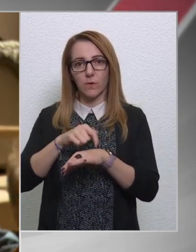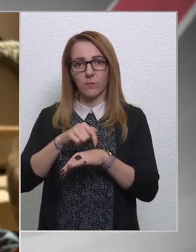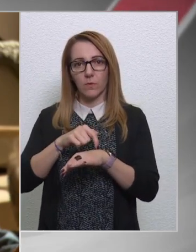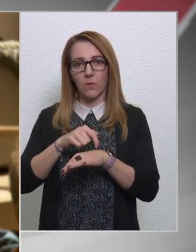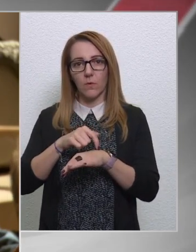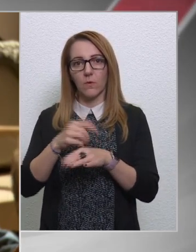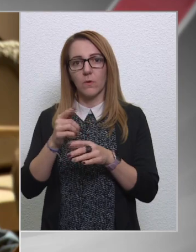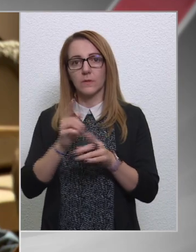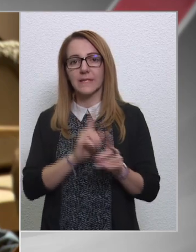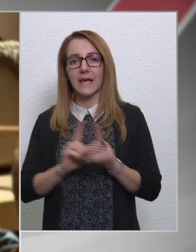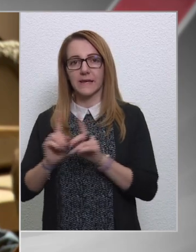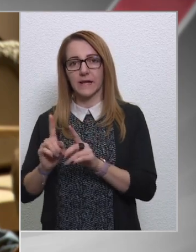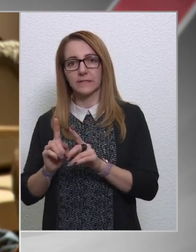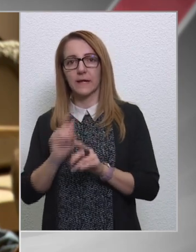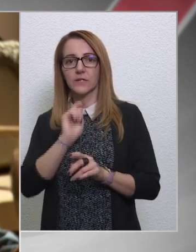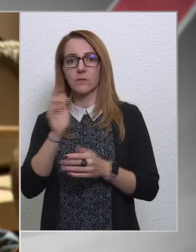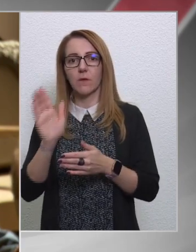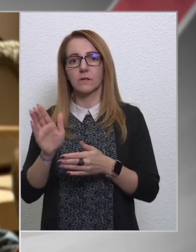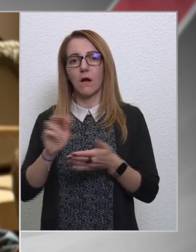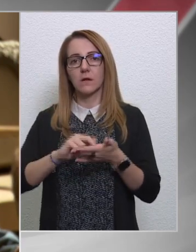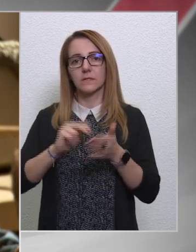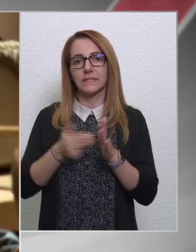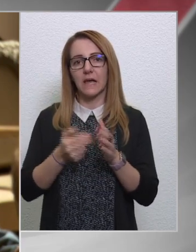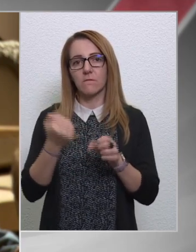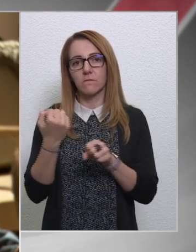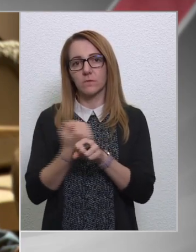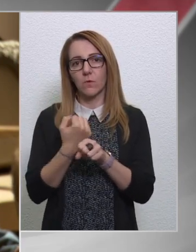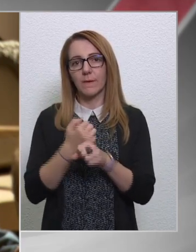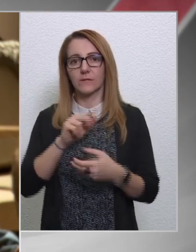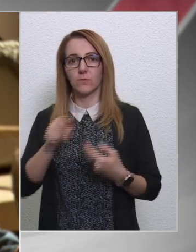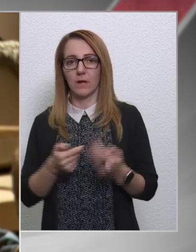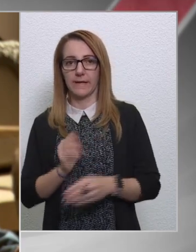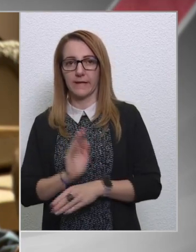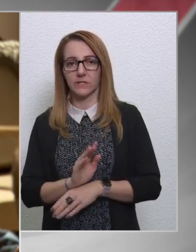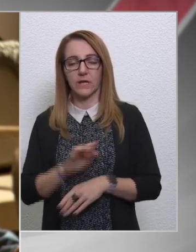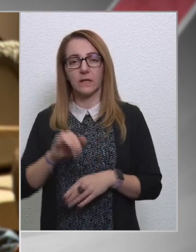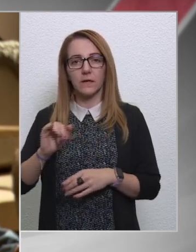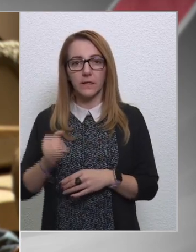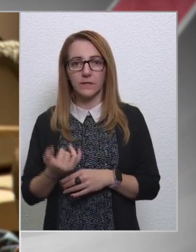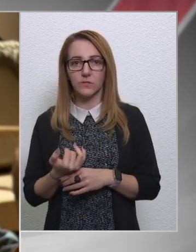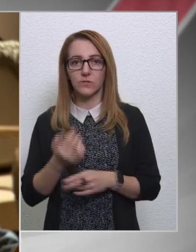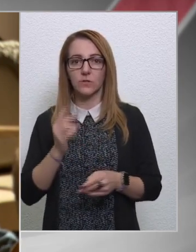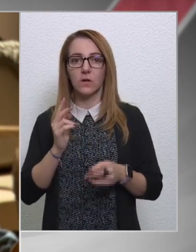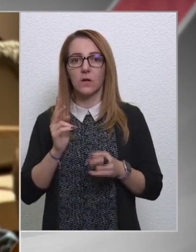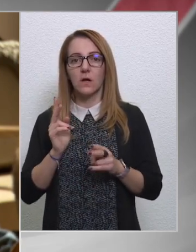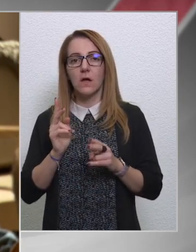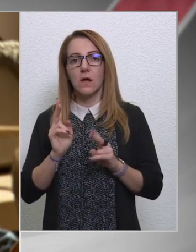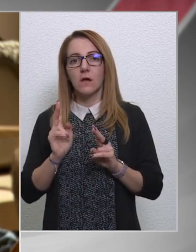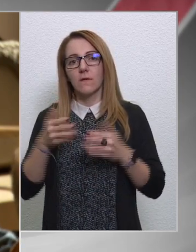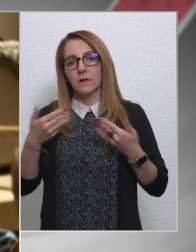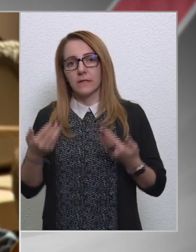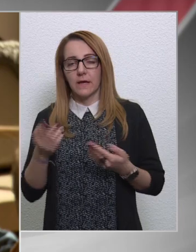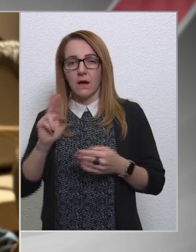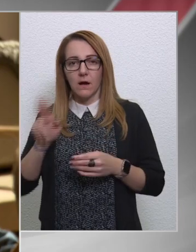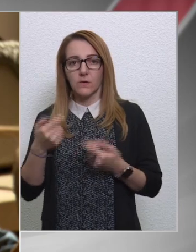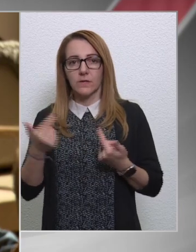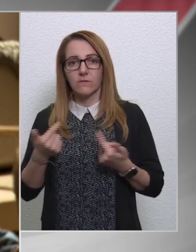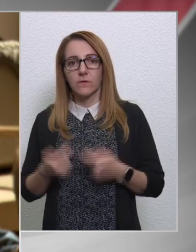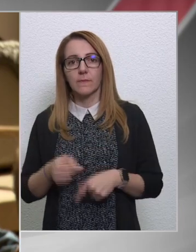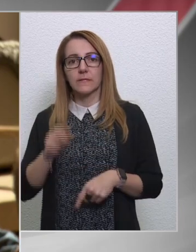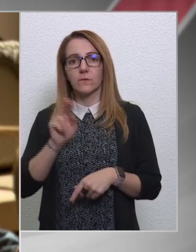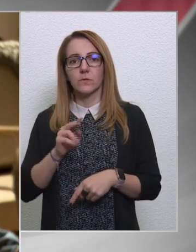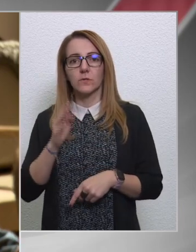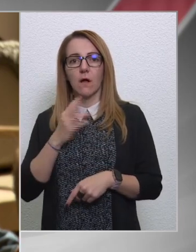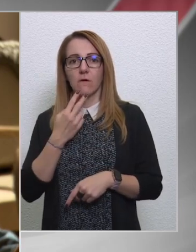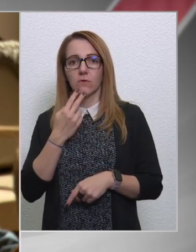a helyreállítási magyar tervdokumentum aláírásának, és hogy van-e arról információjuk, hogy úszul a von